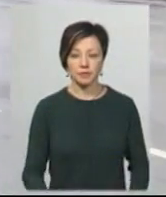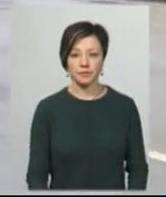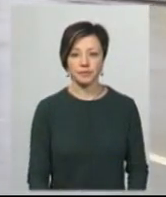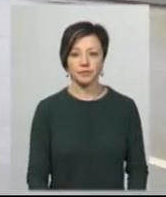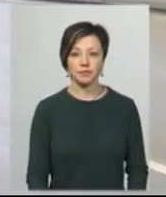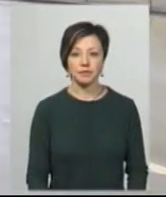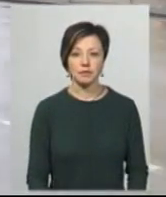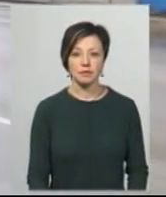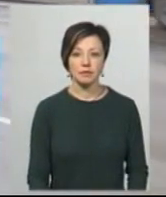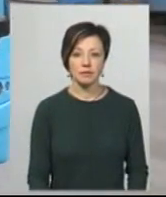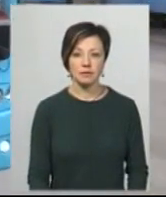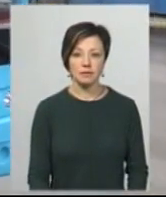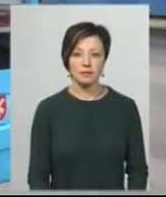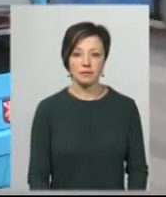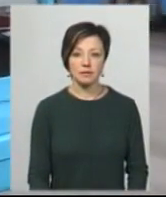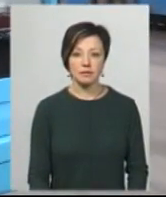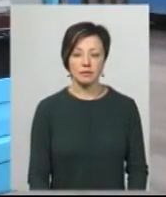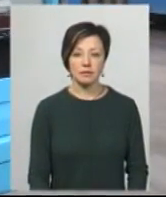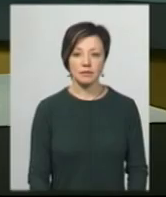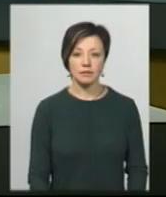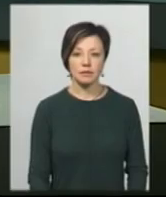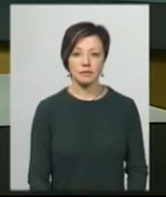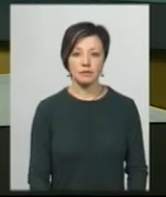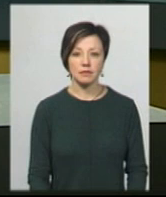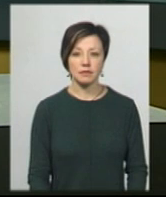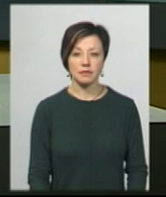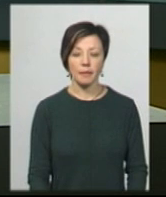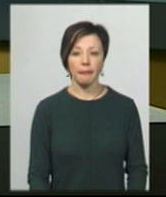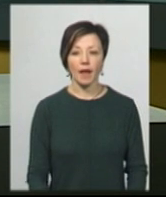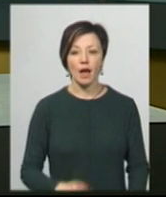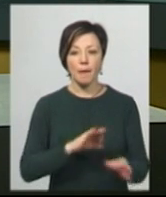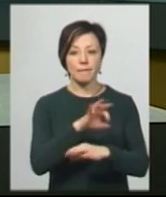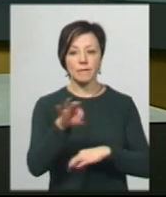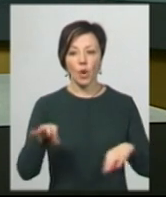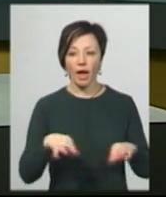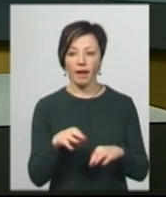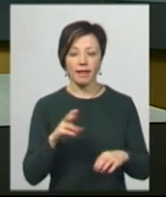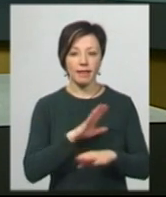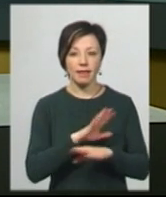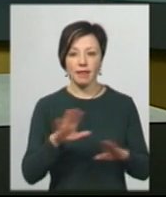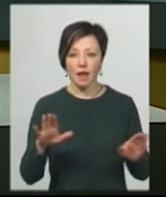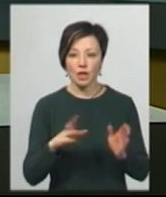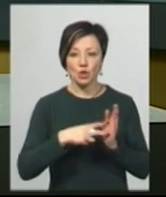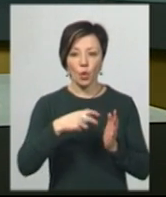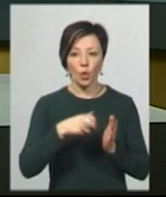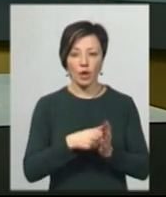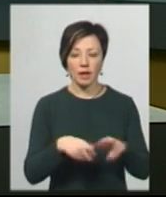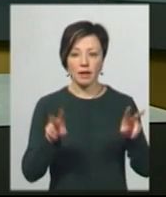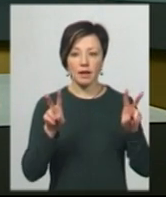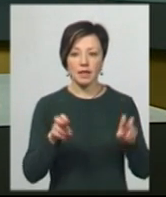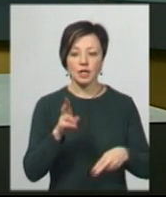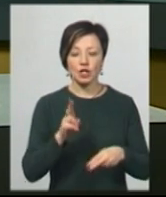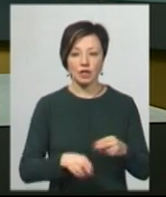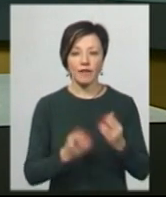Дем'ян Цегольник. Новини на Суспільному. Хмельницький. Проєкт «Нескорені» завершився Хмельницькому виставкою дитячих